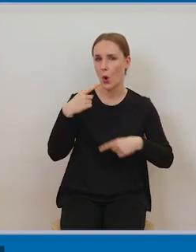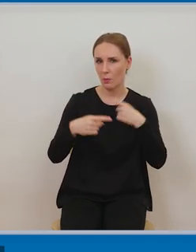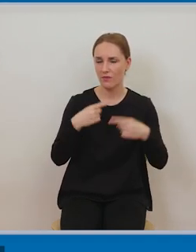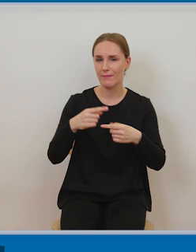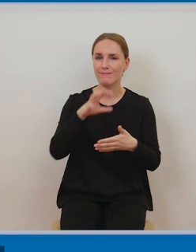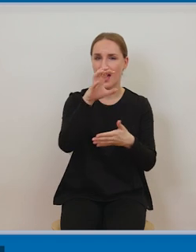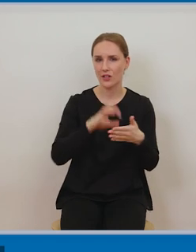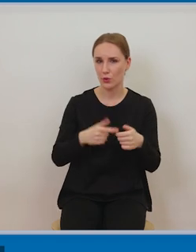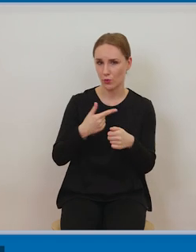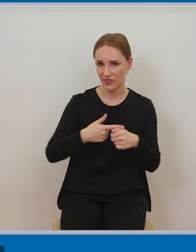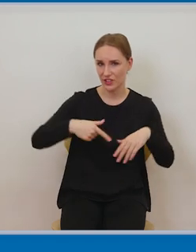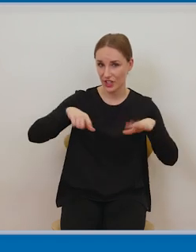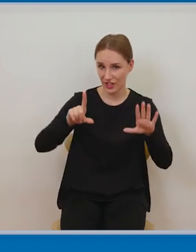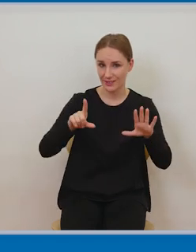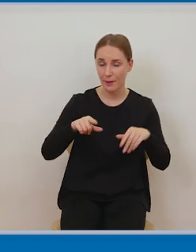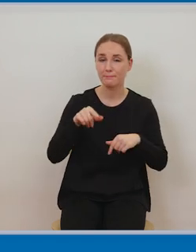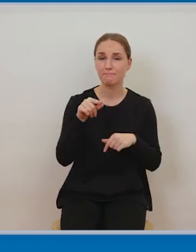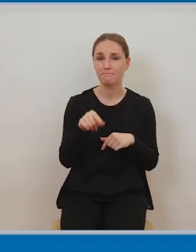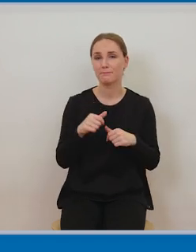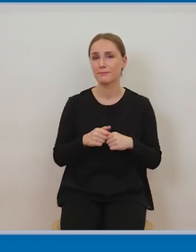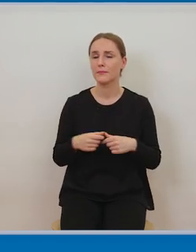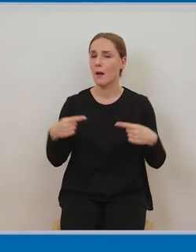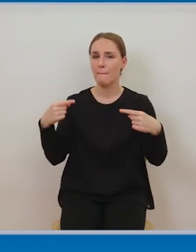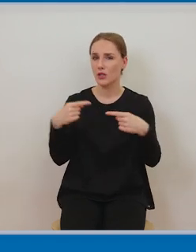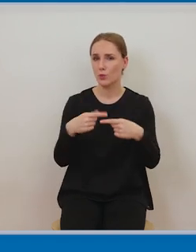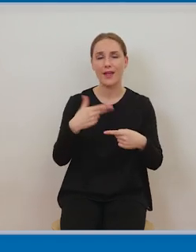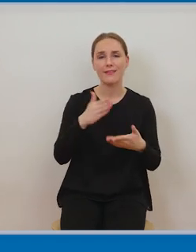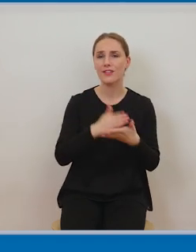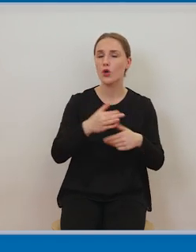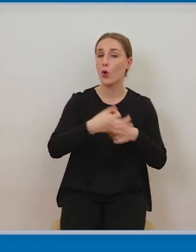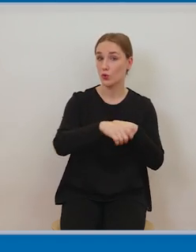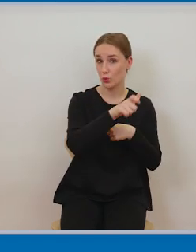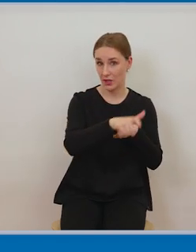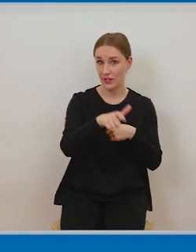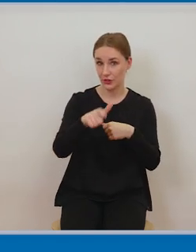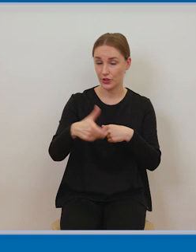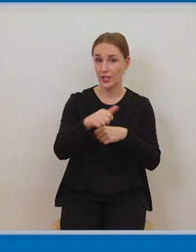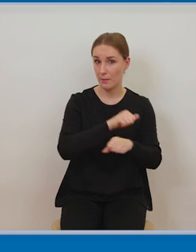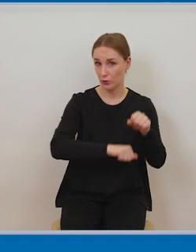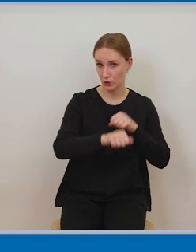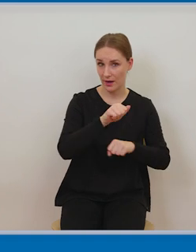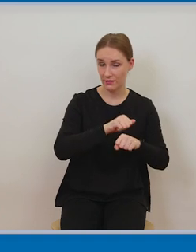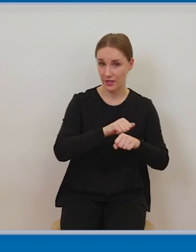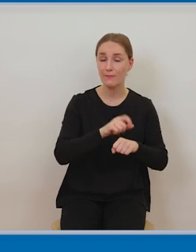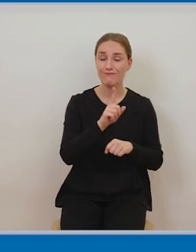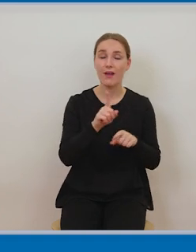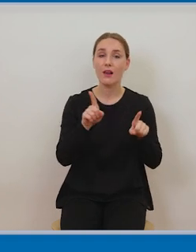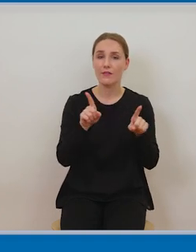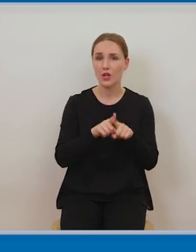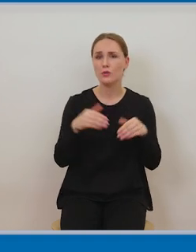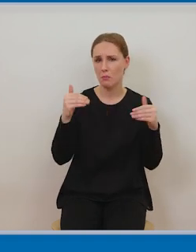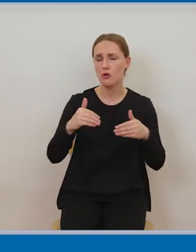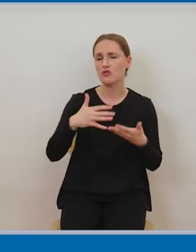studentów którzy mają możliwości bezpośredniego zapoznania się z utworami w wersji podstawowej ale